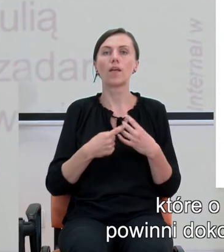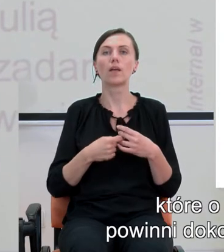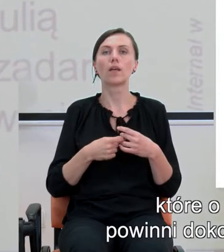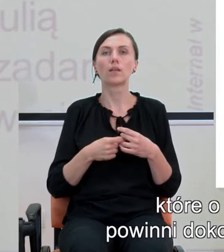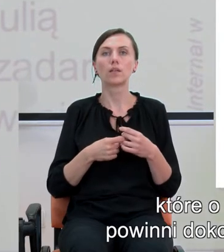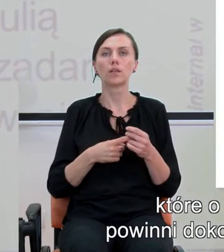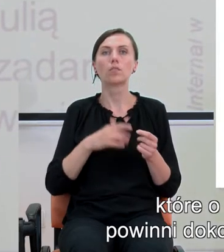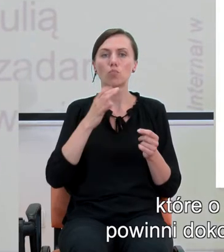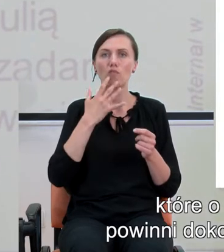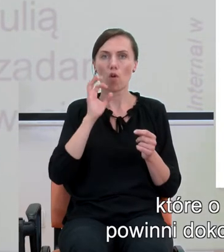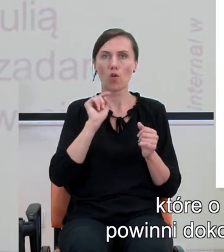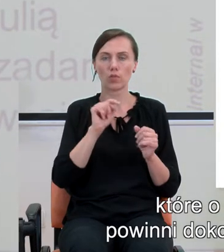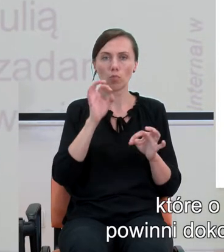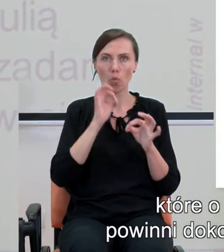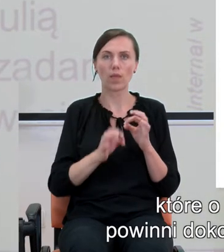o tym mówi.